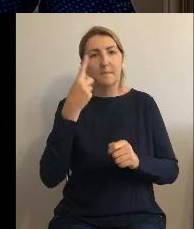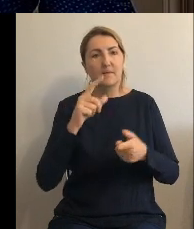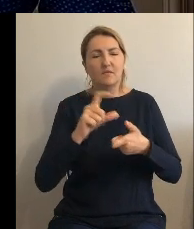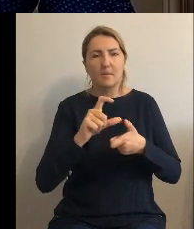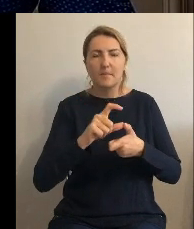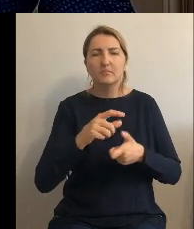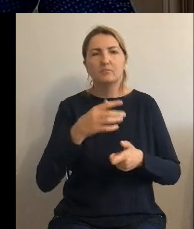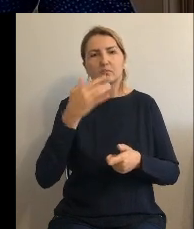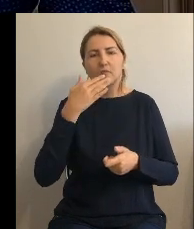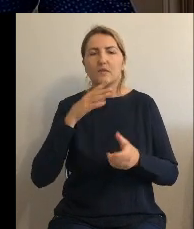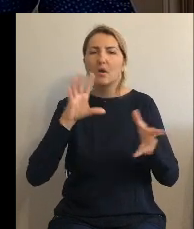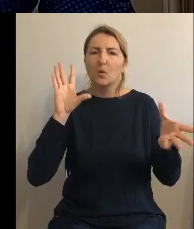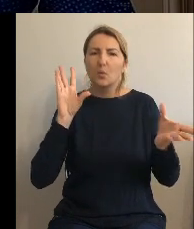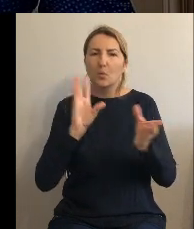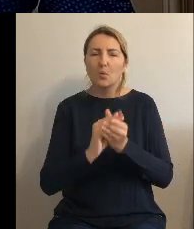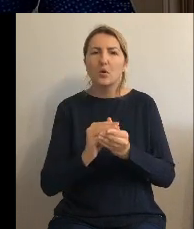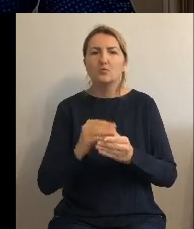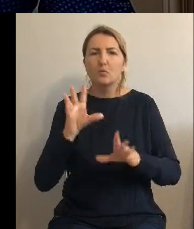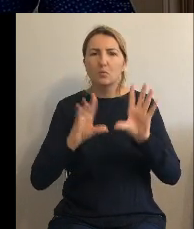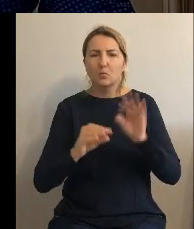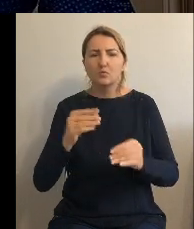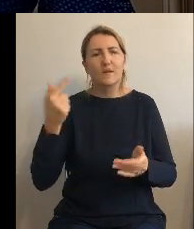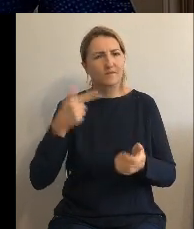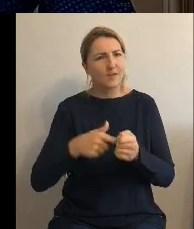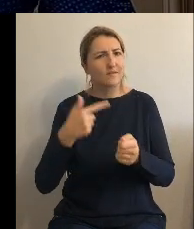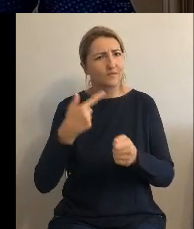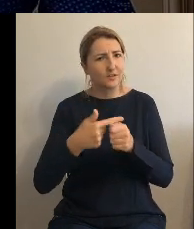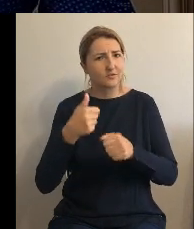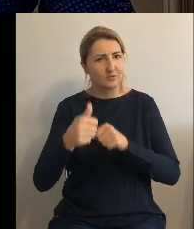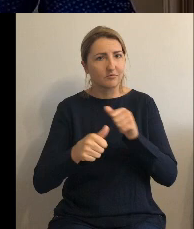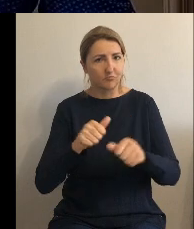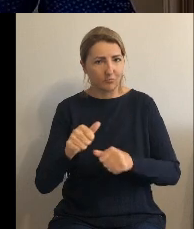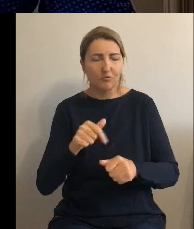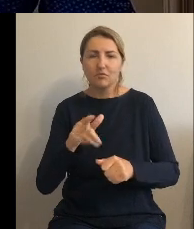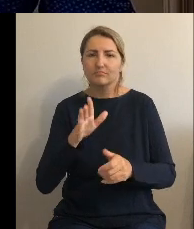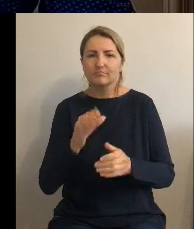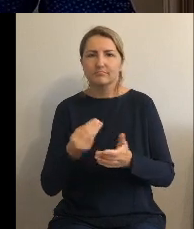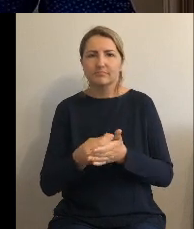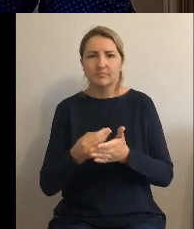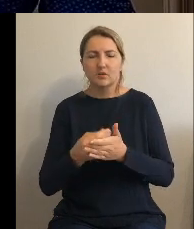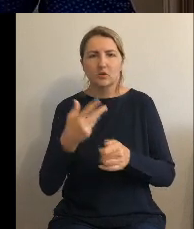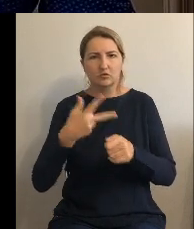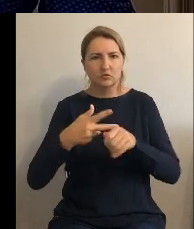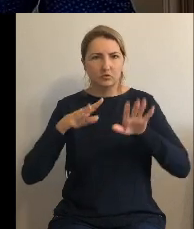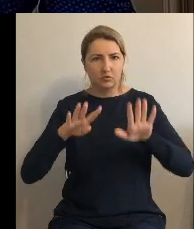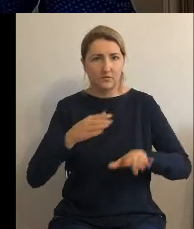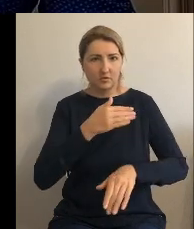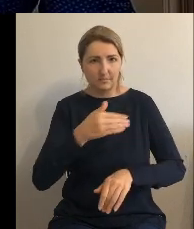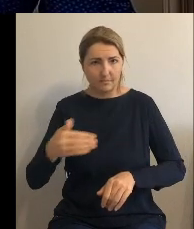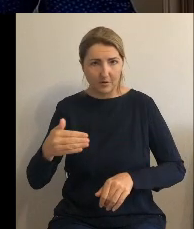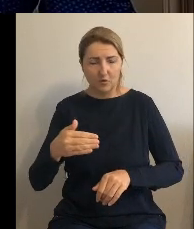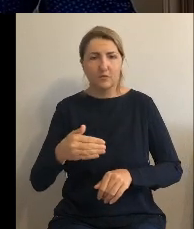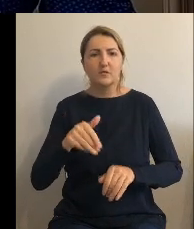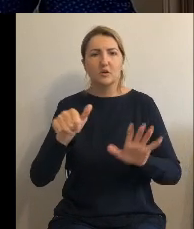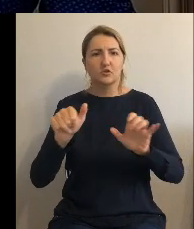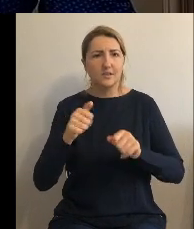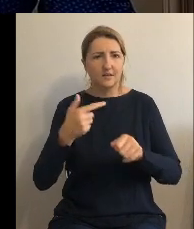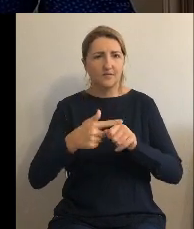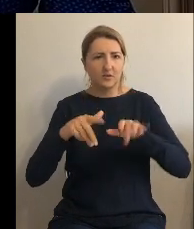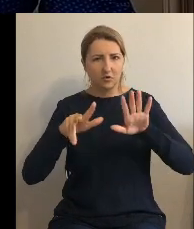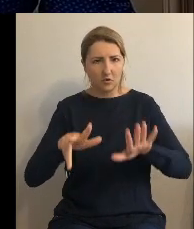kwotę dochodów budżetu na 2021 rok w wysokości 39 mln 628 094